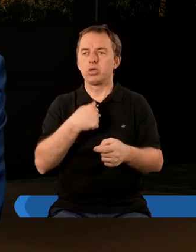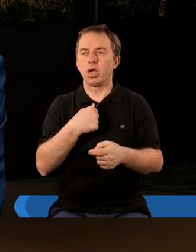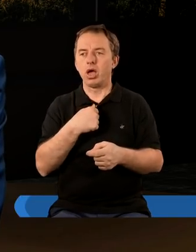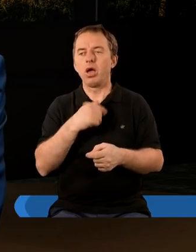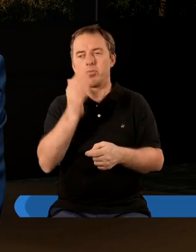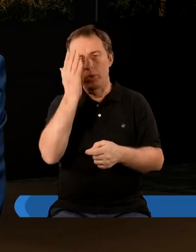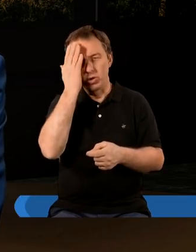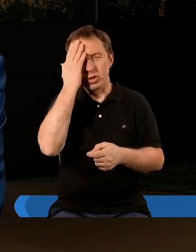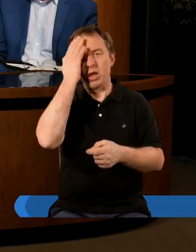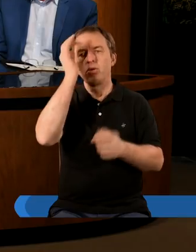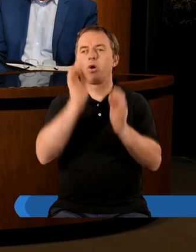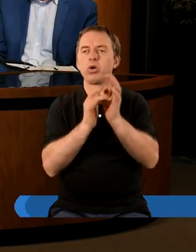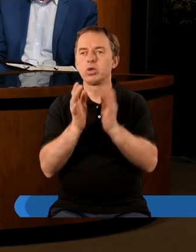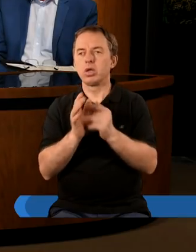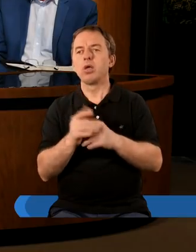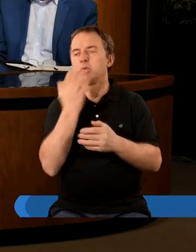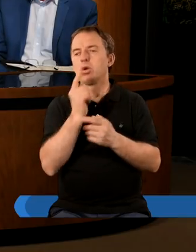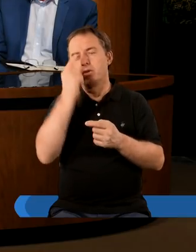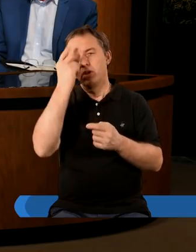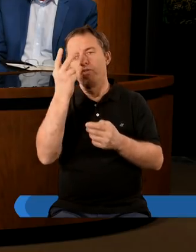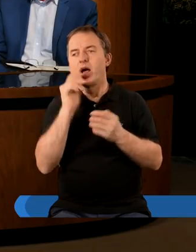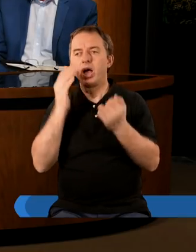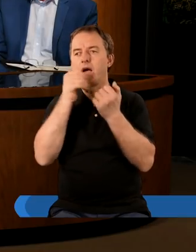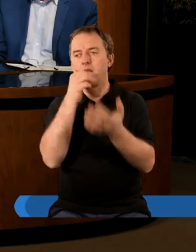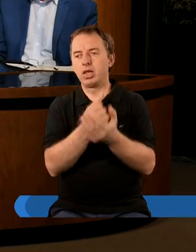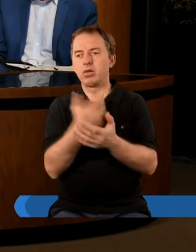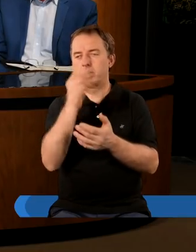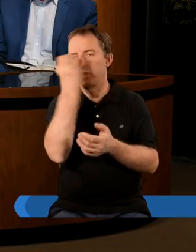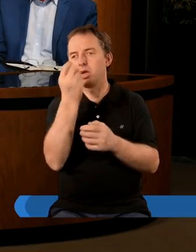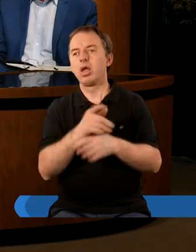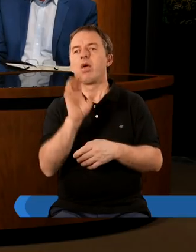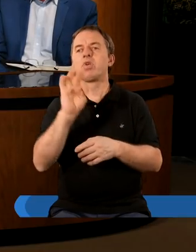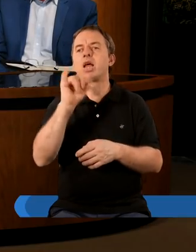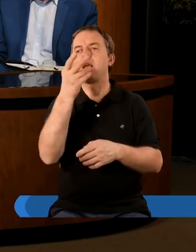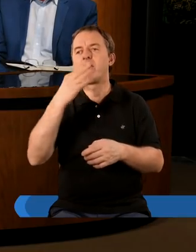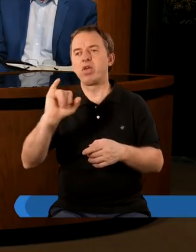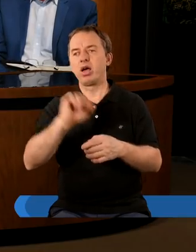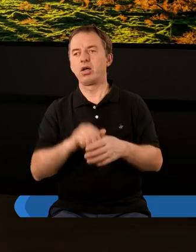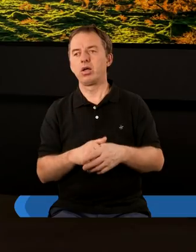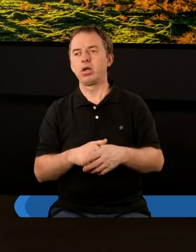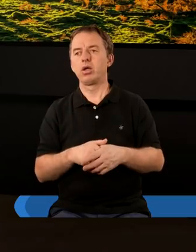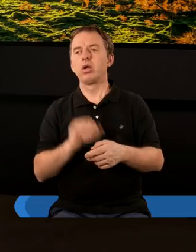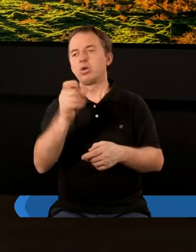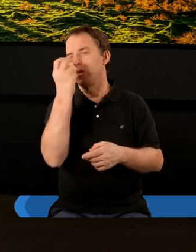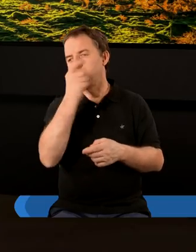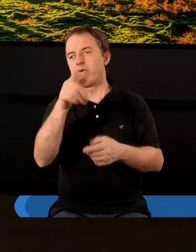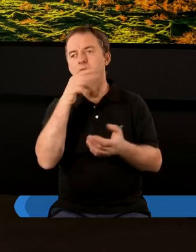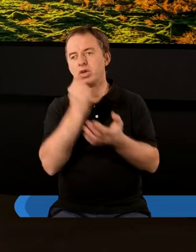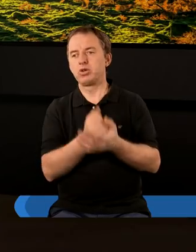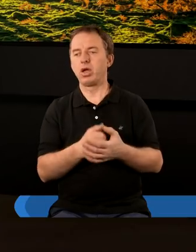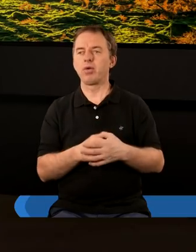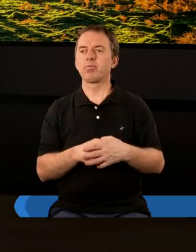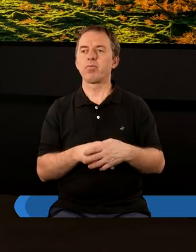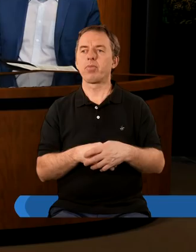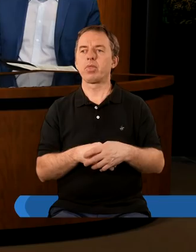poznałem o Jezusie przed nami ostatnie dwa listy bardzo ciekawe listy do Filadelfii co jest treścią tego listu